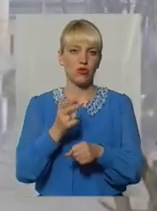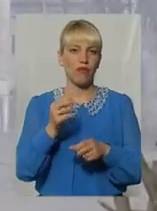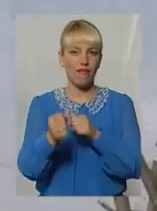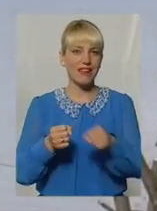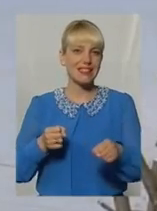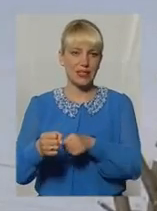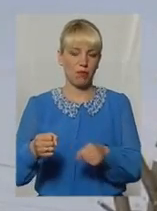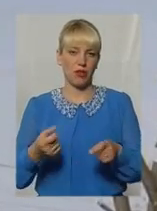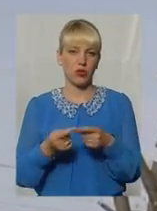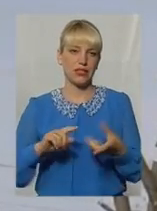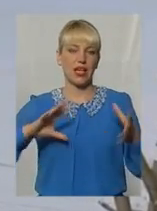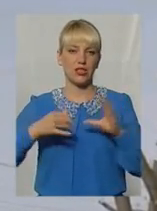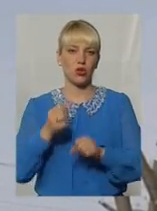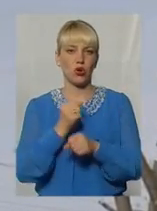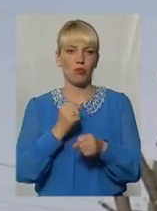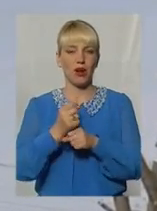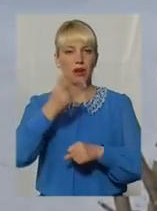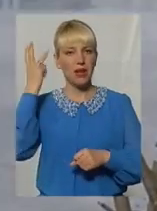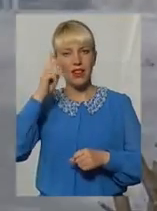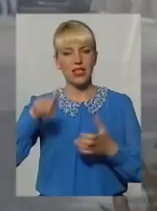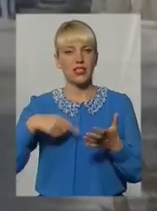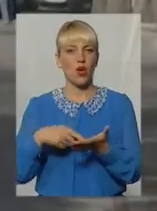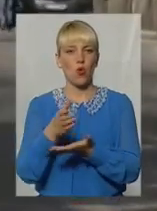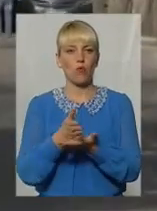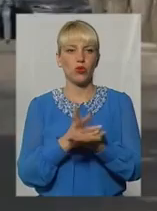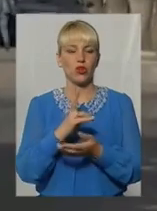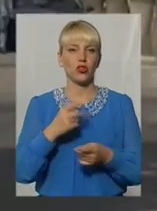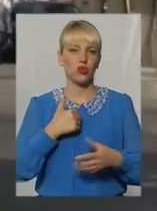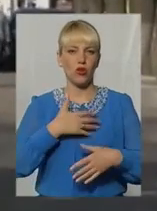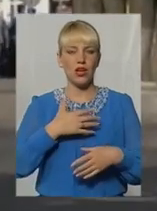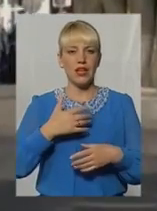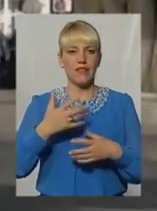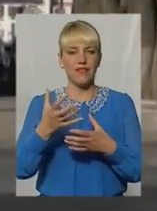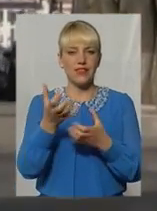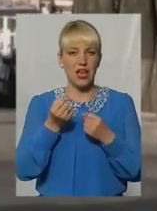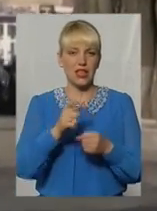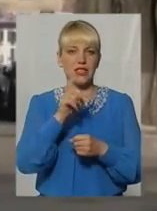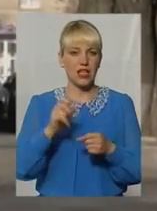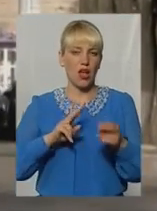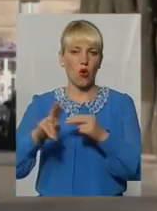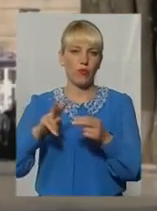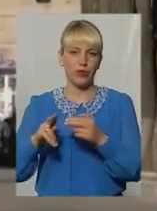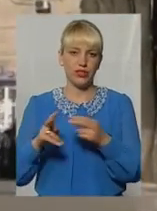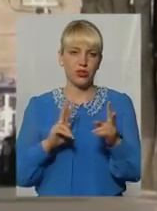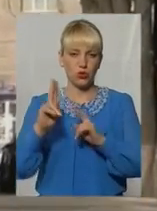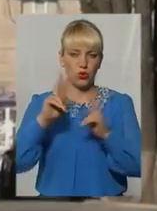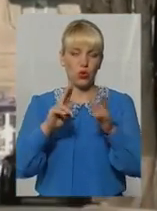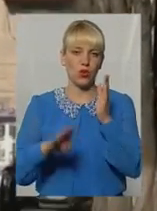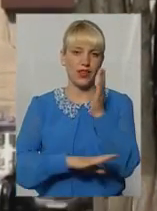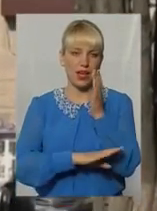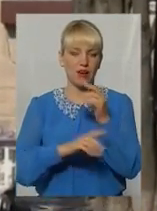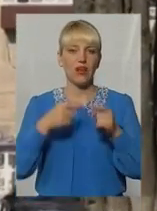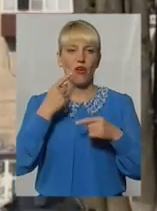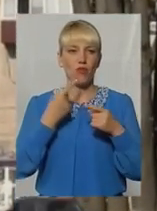Це результат роботи хмельницьких комунальників, які завзято взяли за обрізку дерев у місті. Хоча вони називають цей процес